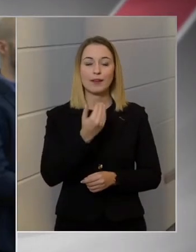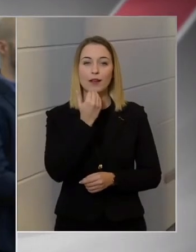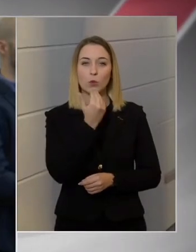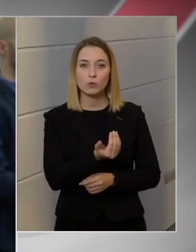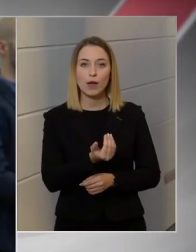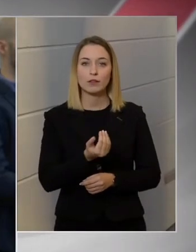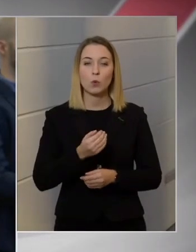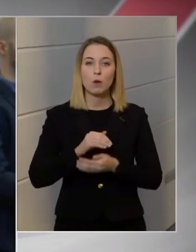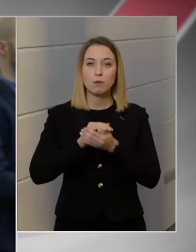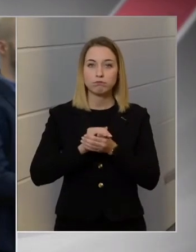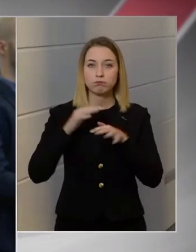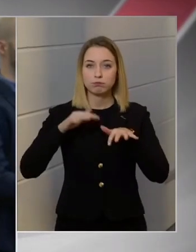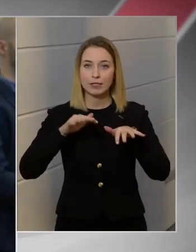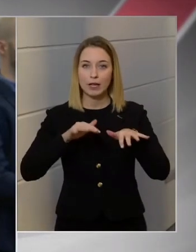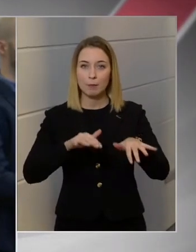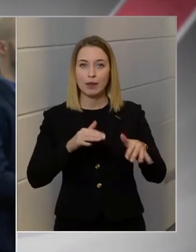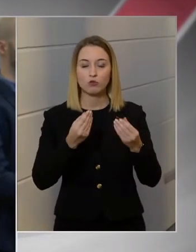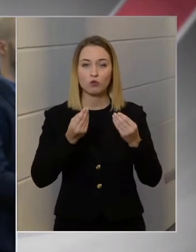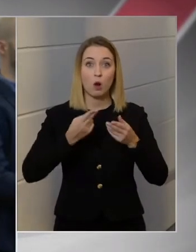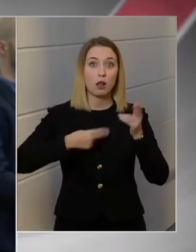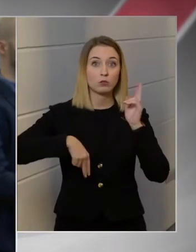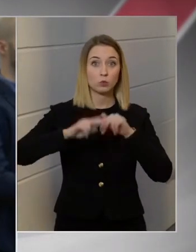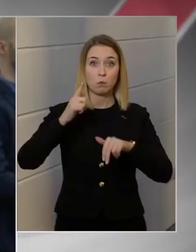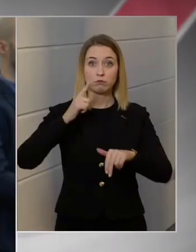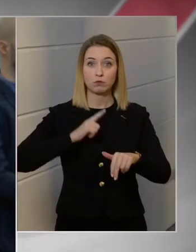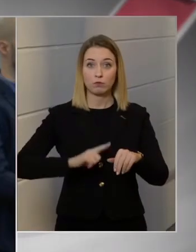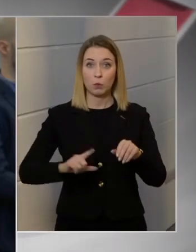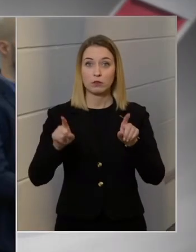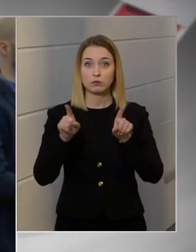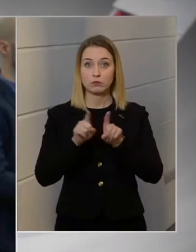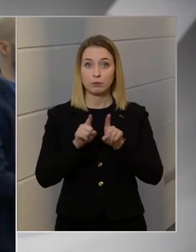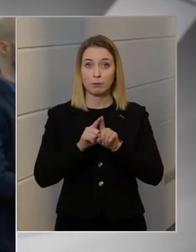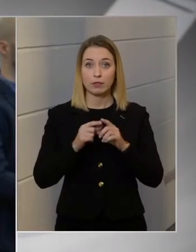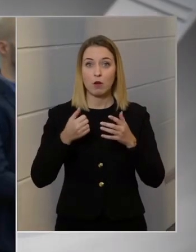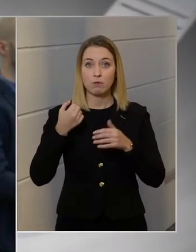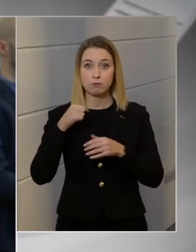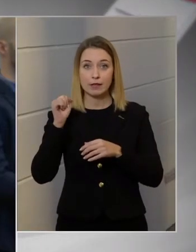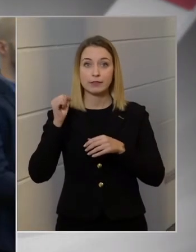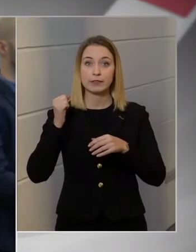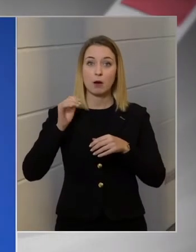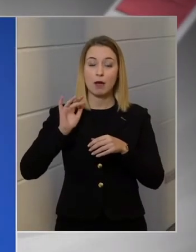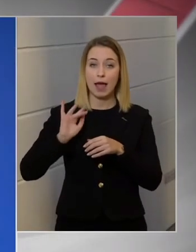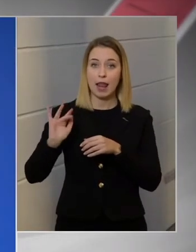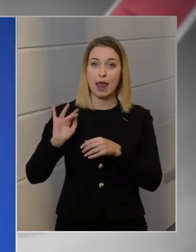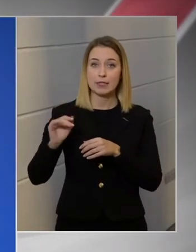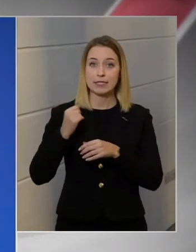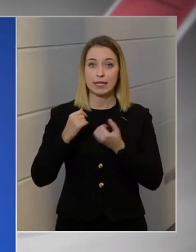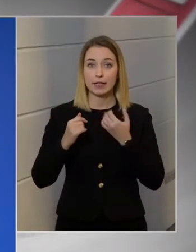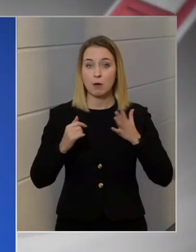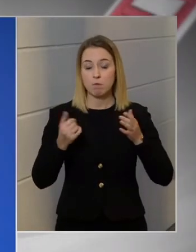békemeneten jól láthatóan sokkal többen voltak, mint az hatpárti ellenzéki baloldali tüntetésem?